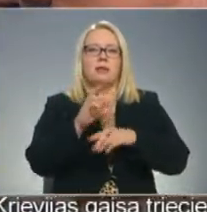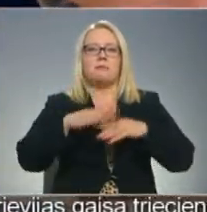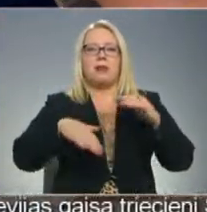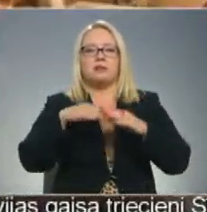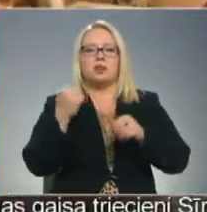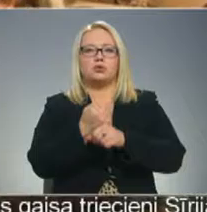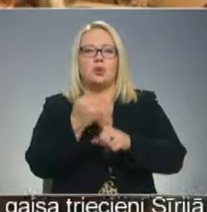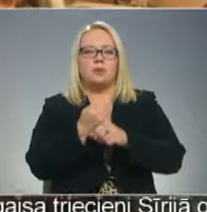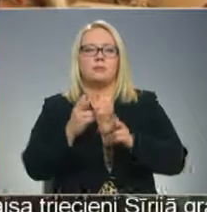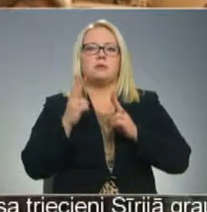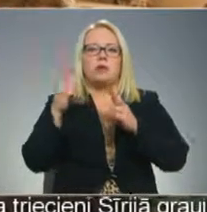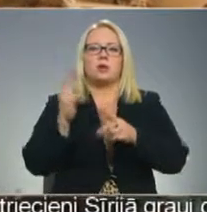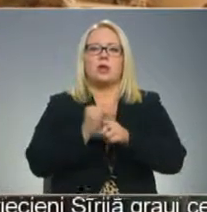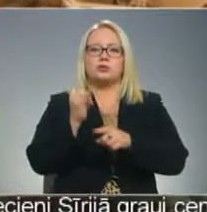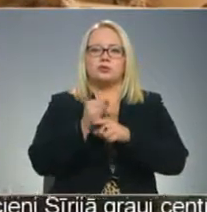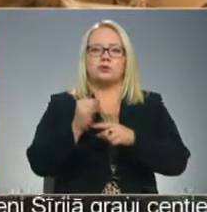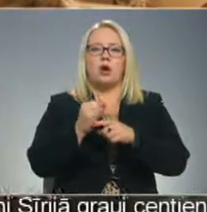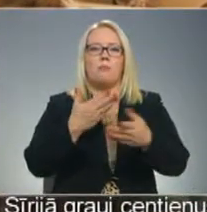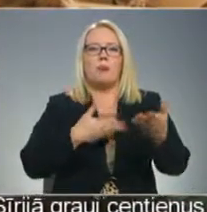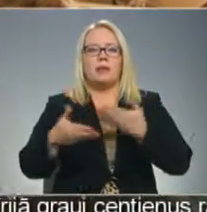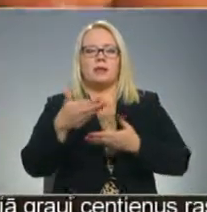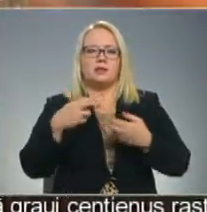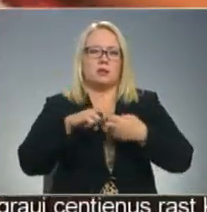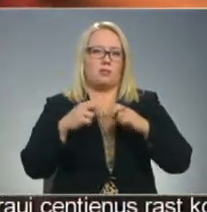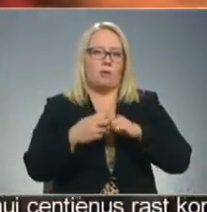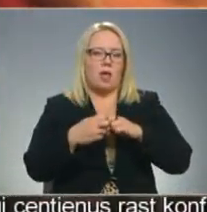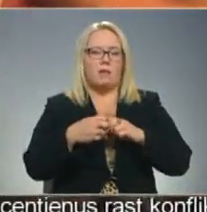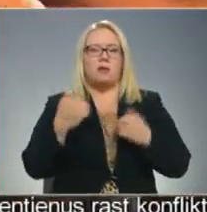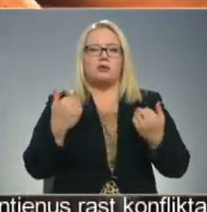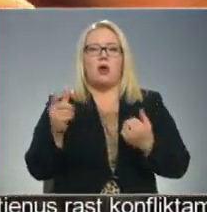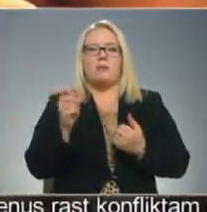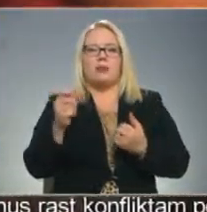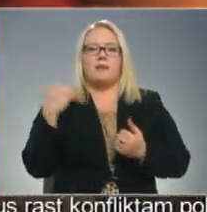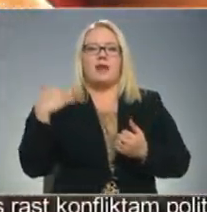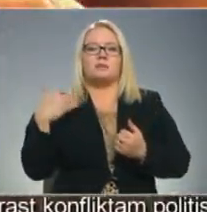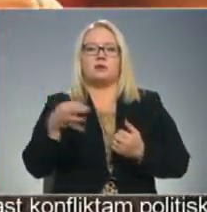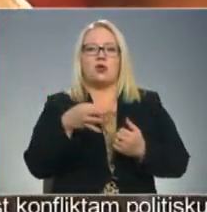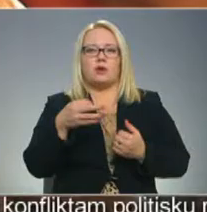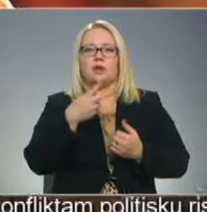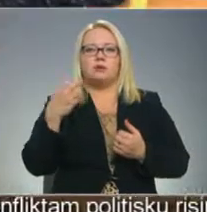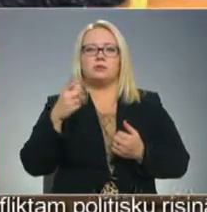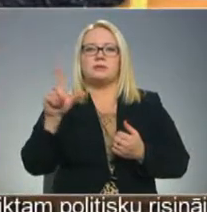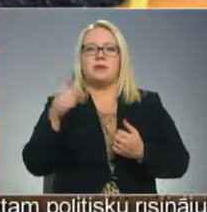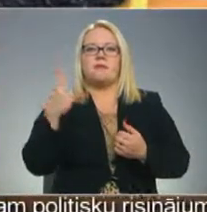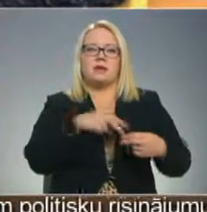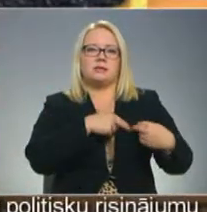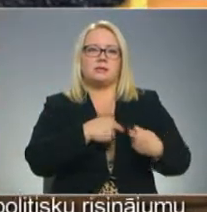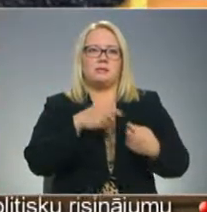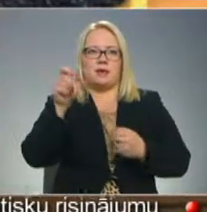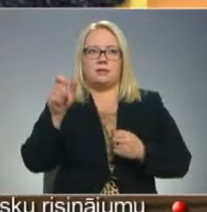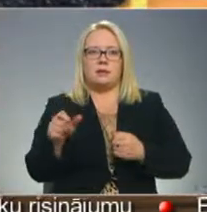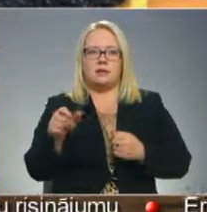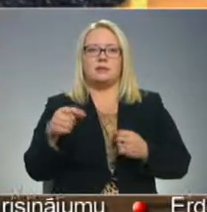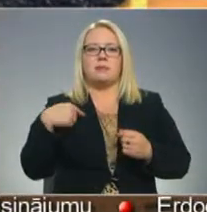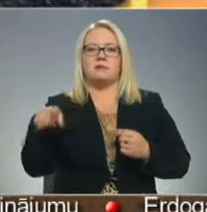nodarbības, braukt ekskursijās un padalīties ar problēmām. Šobrīd Ventspils organizācijā ir 271 biedrs. Likām kopā